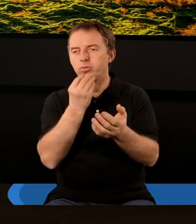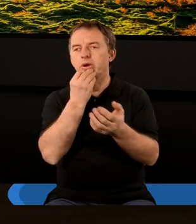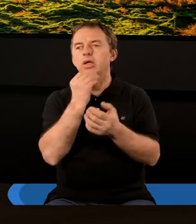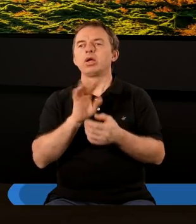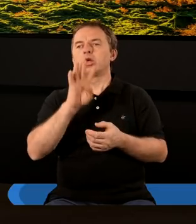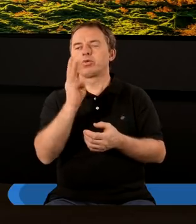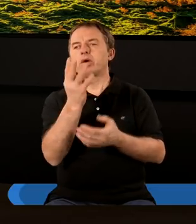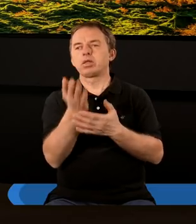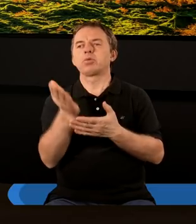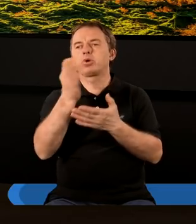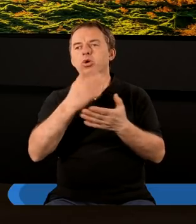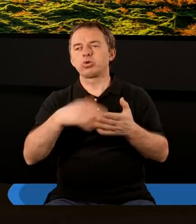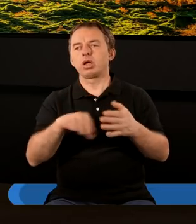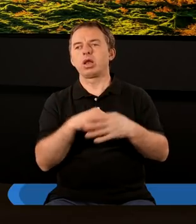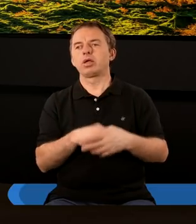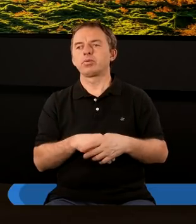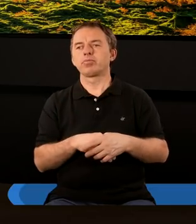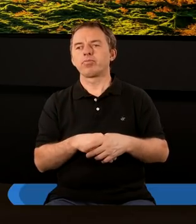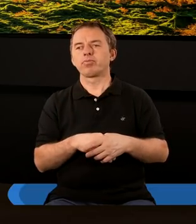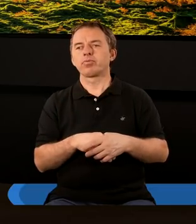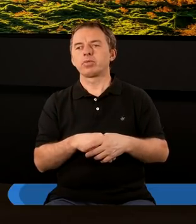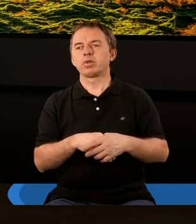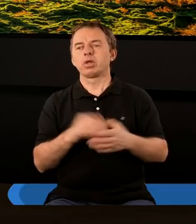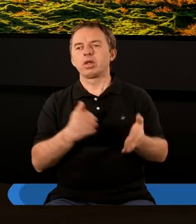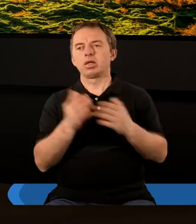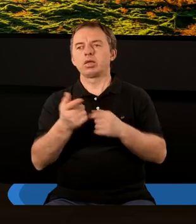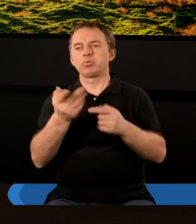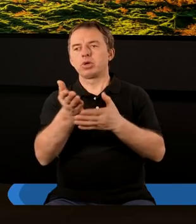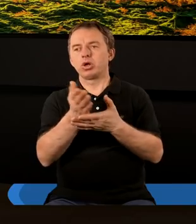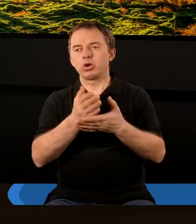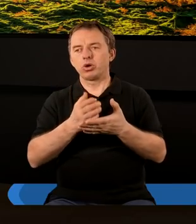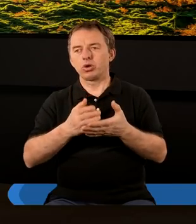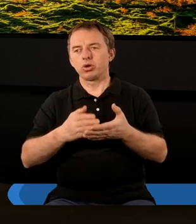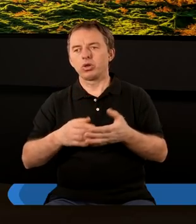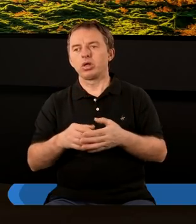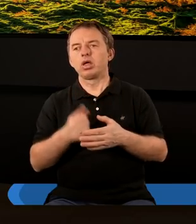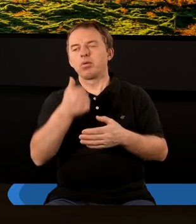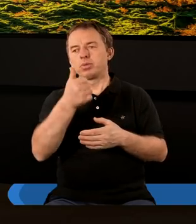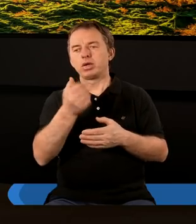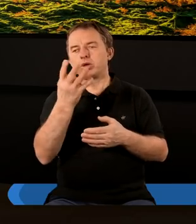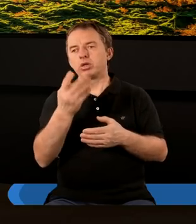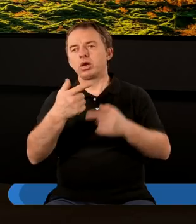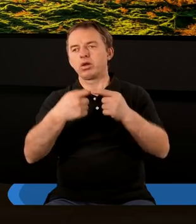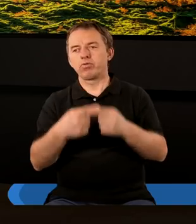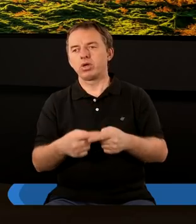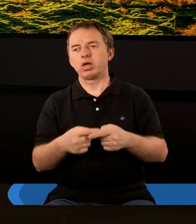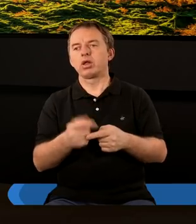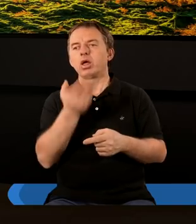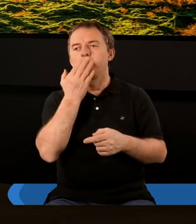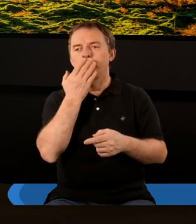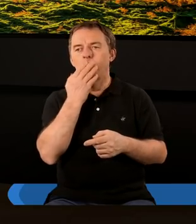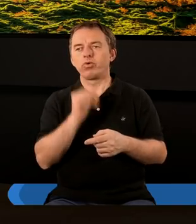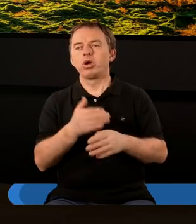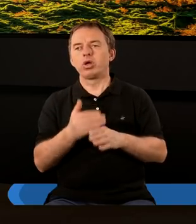w czwartym rozdziale. Mianowicie mam następny rozdział i pierwsze cztery wersety mówią